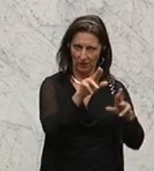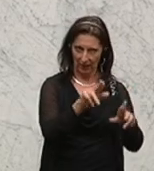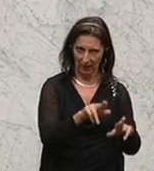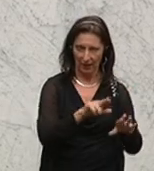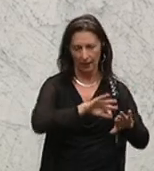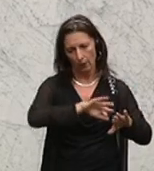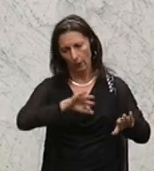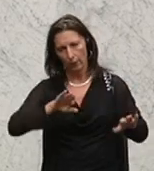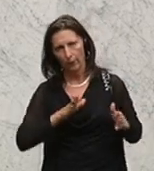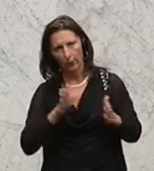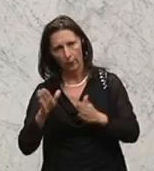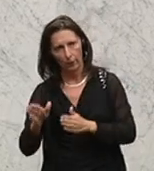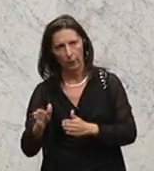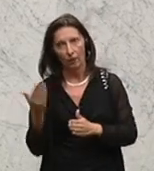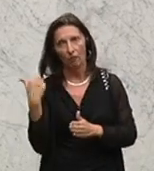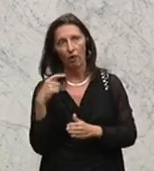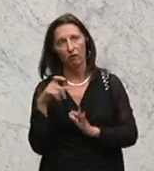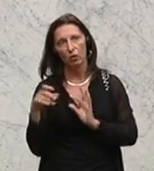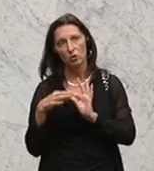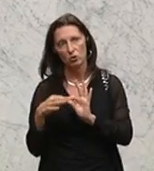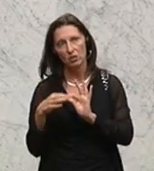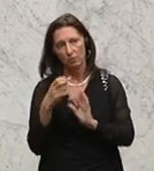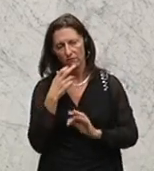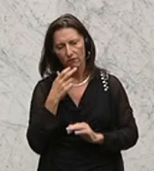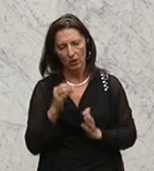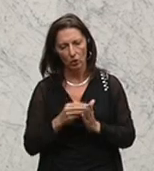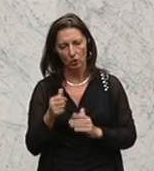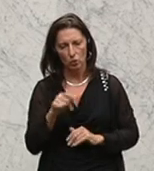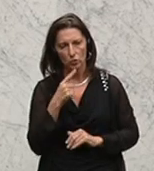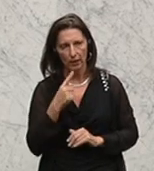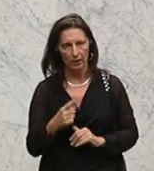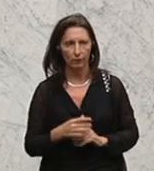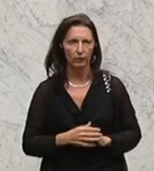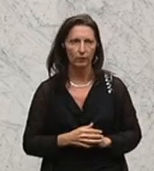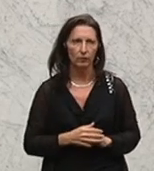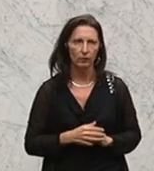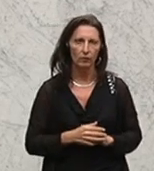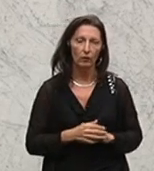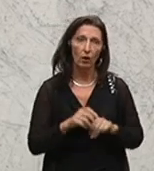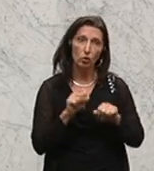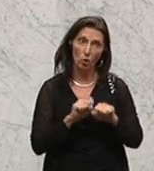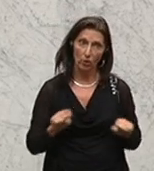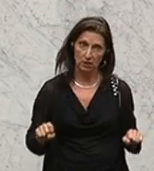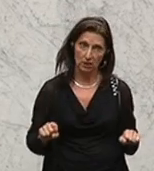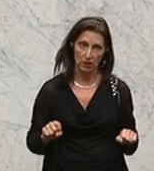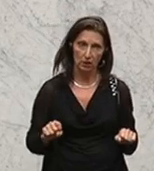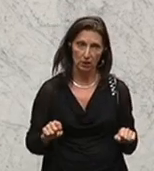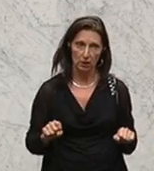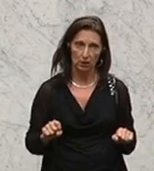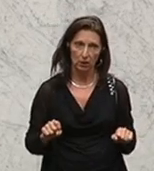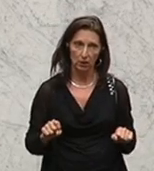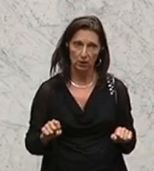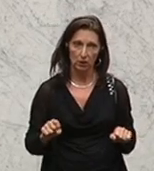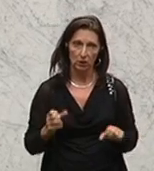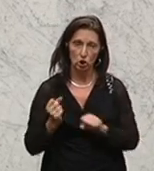einige Worte zu letzter Woche zu sagen, wo am Donnerstag die